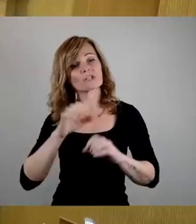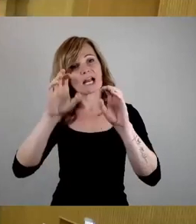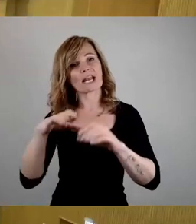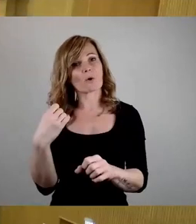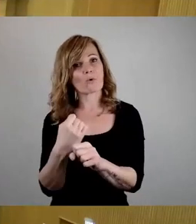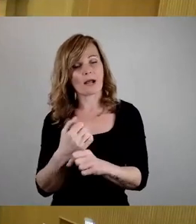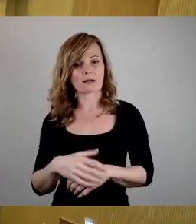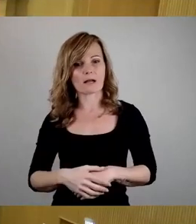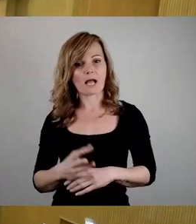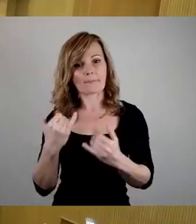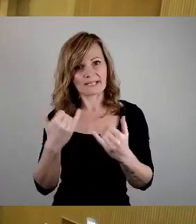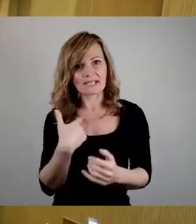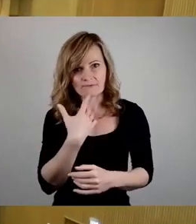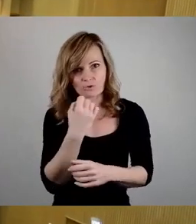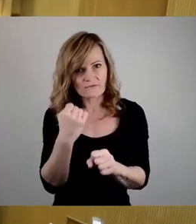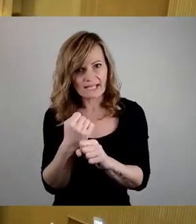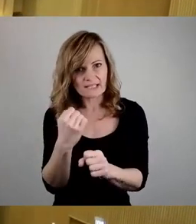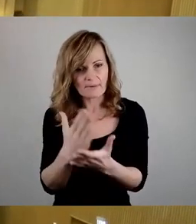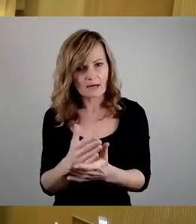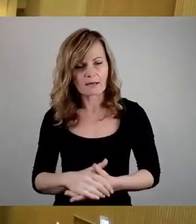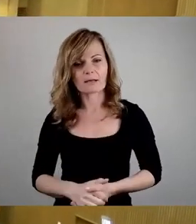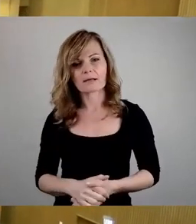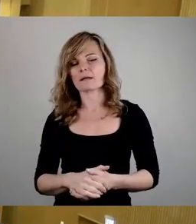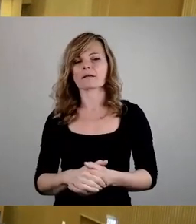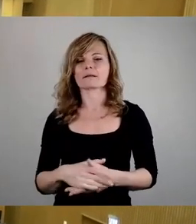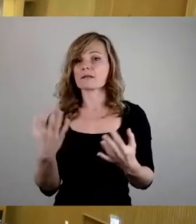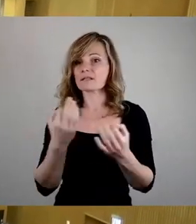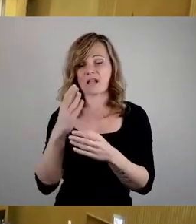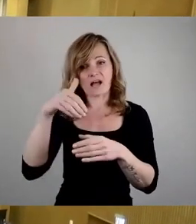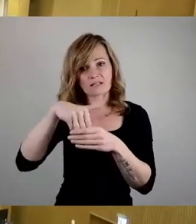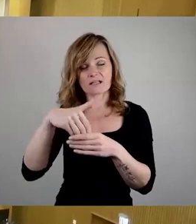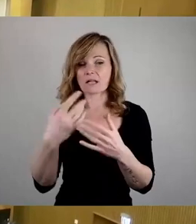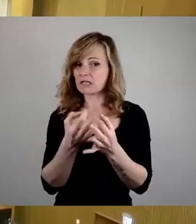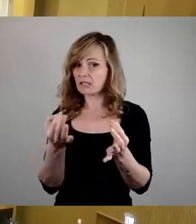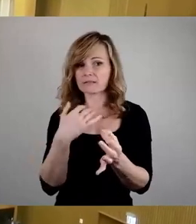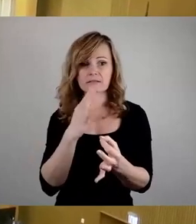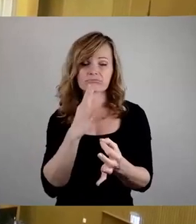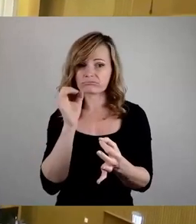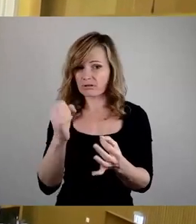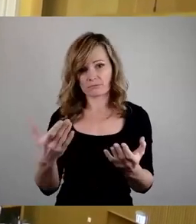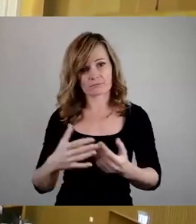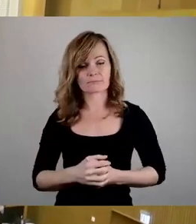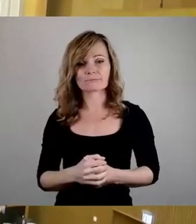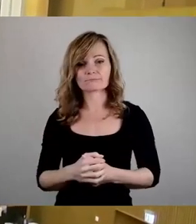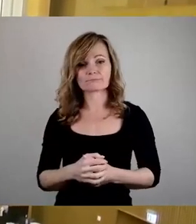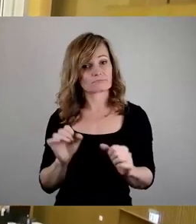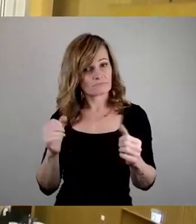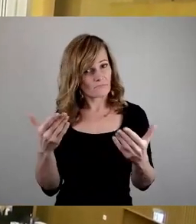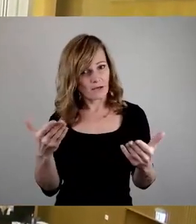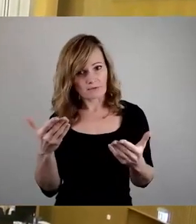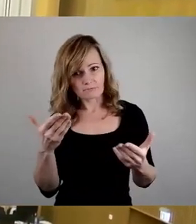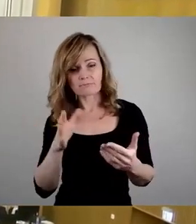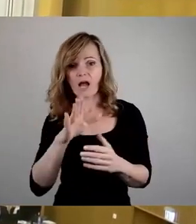Aber ich würde es jetzt tatsächlich machen. Nein, also wenn Sie nicht zum Sachverhalt reden, dann redet Sie. das dann als persönliche Erklärung Sie können Ihr